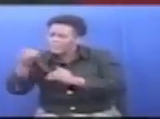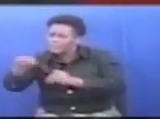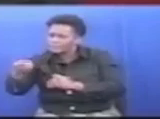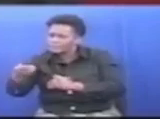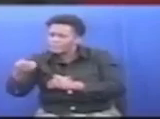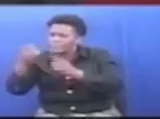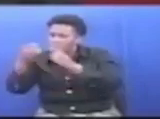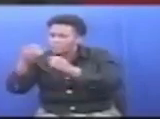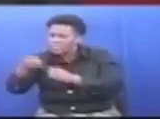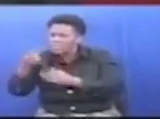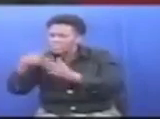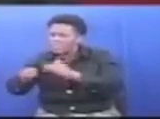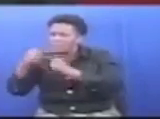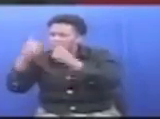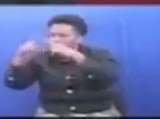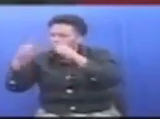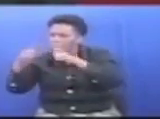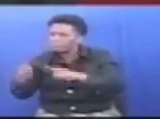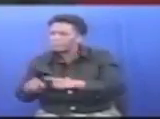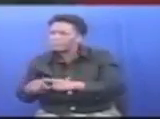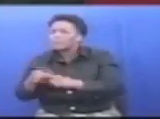Tutaweza kuondua migogoro iso kwa muhimu Asante sana zikamilike How